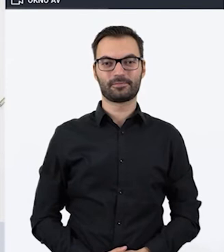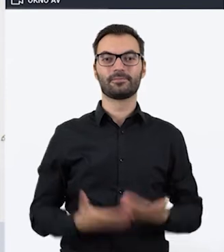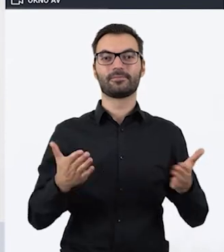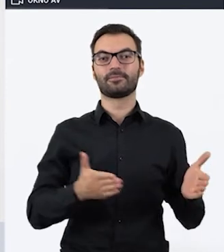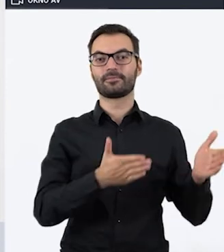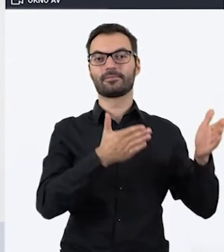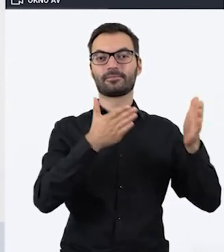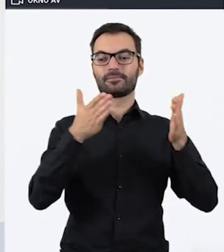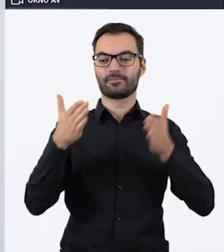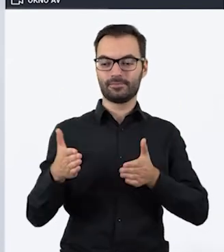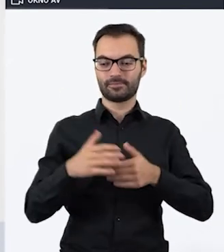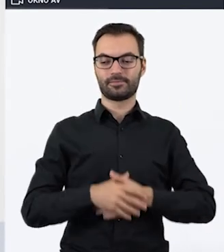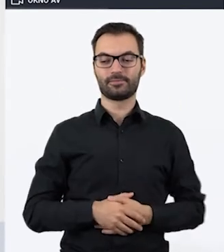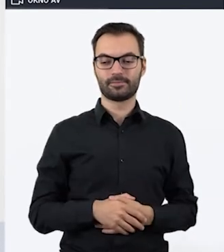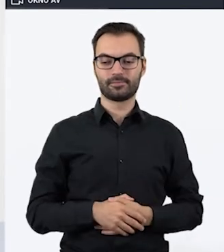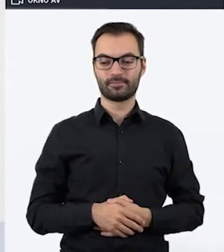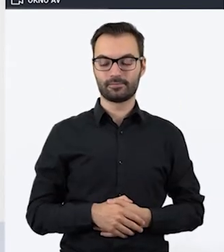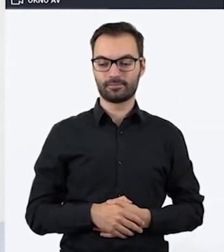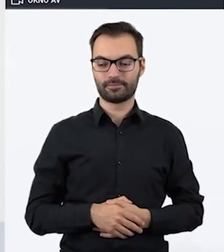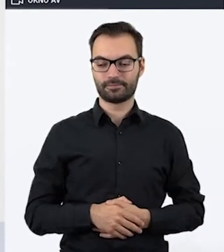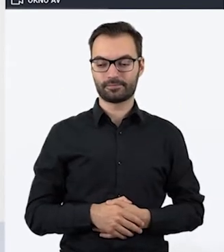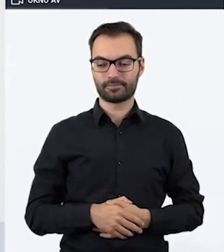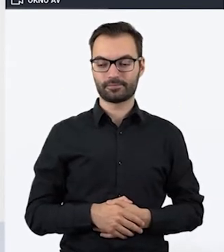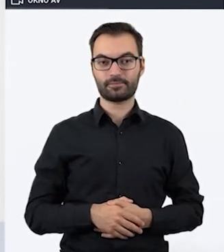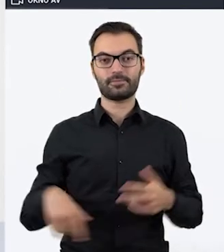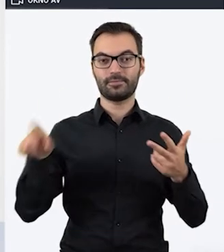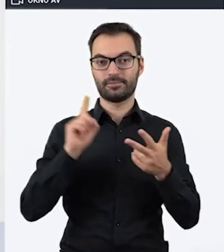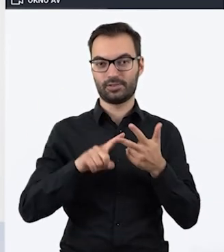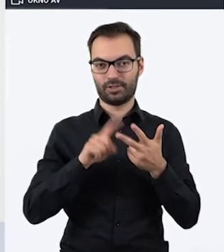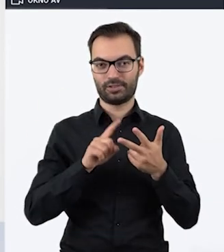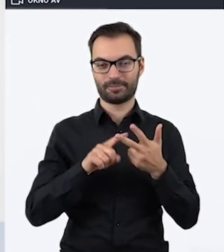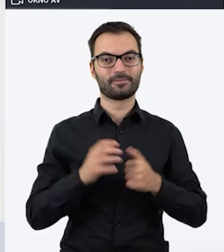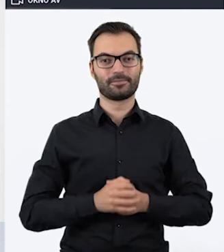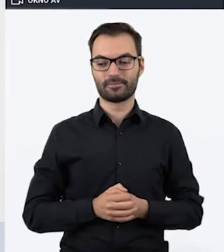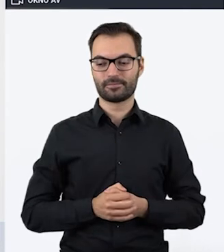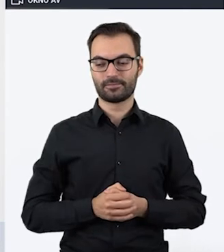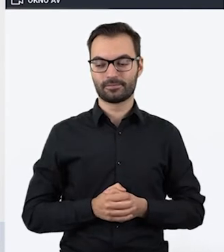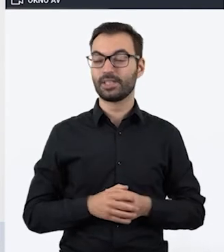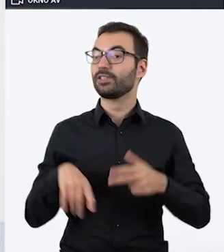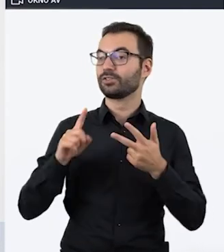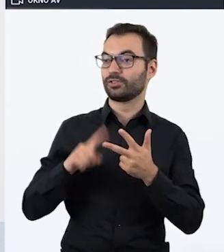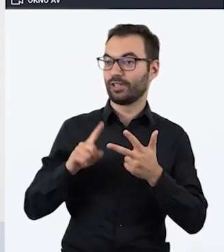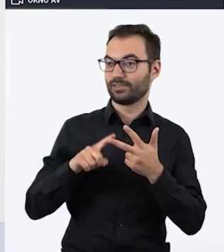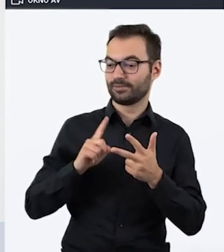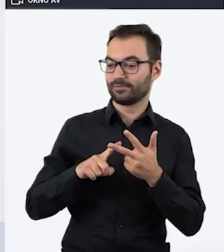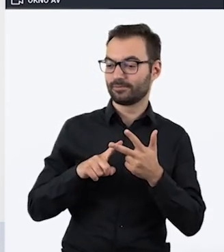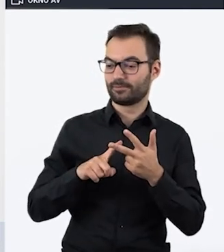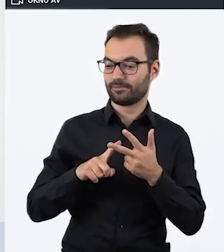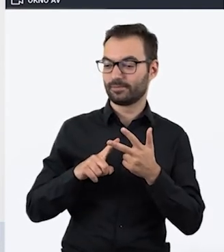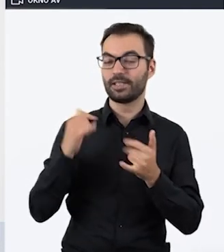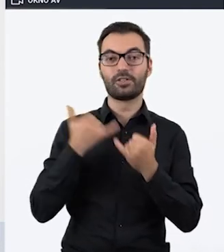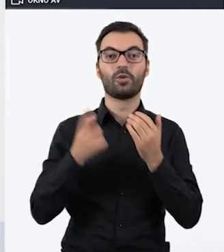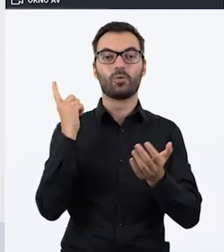I przejdziemy teraz do kolejnego punktu, trzeci punkt. Trzeci punkt, jeżeli już